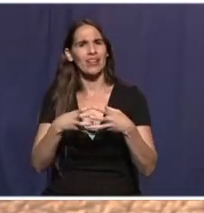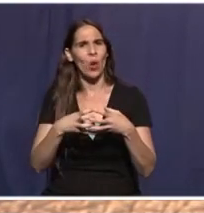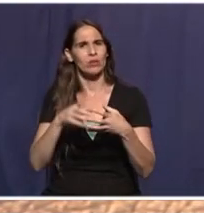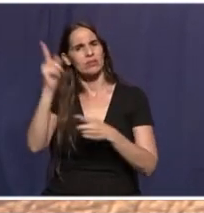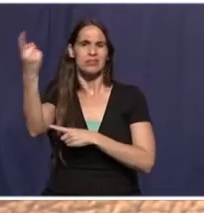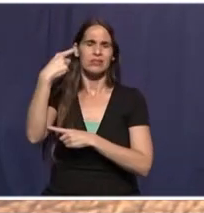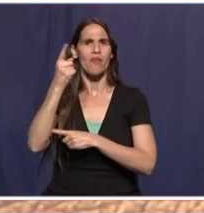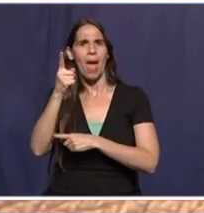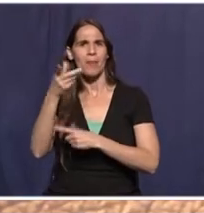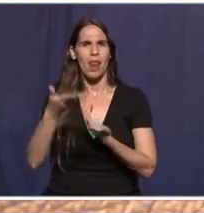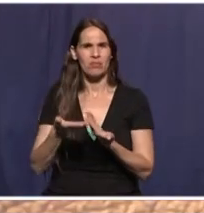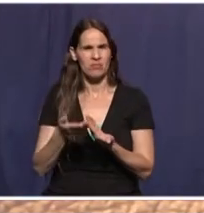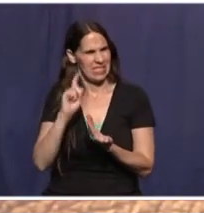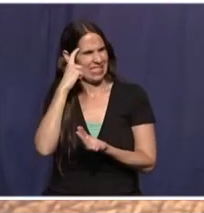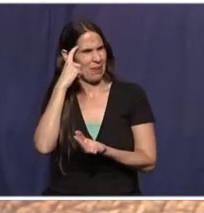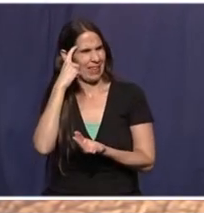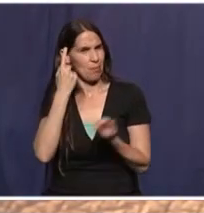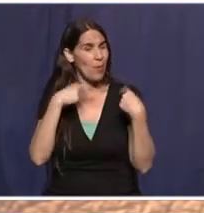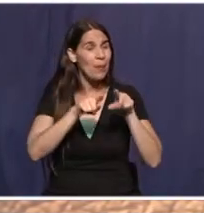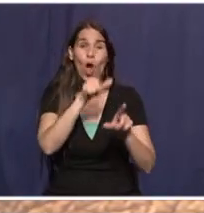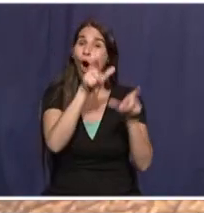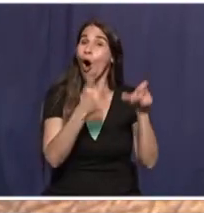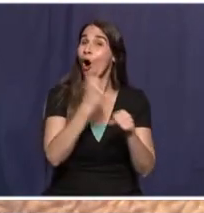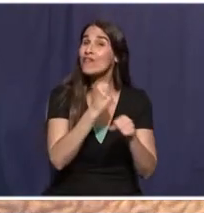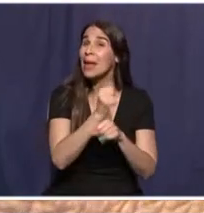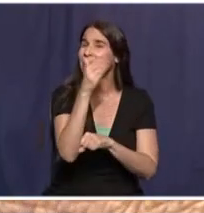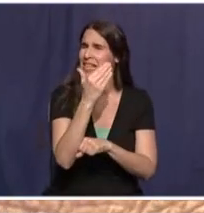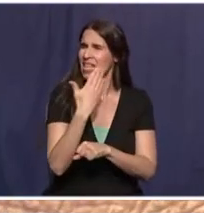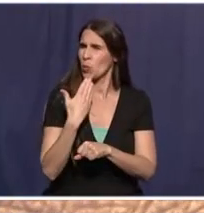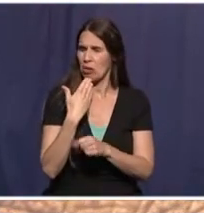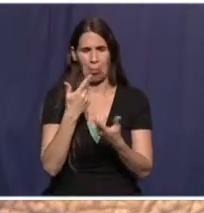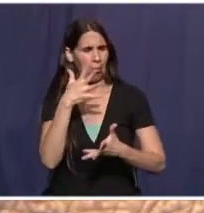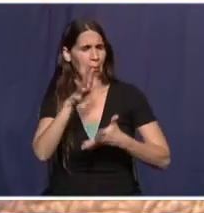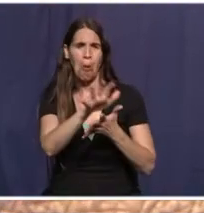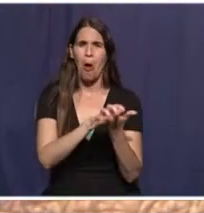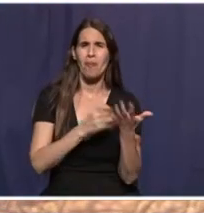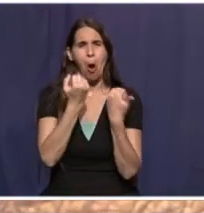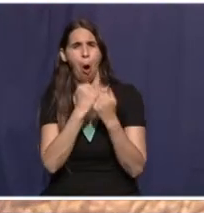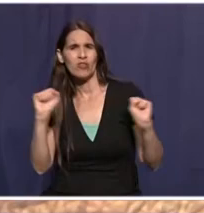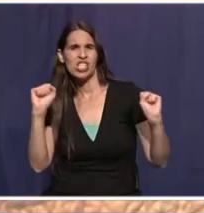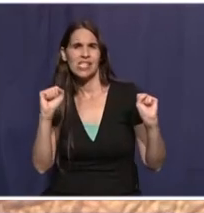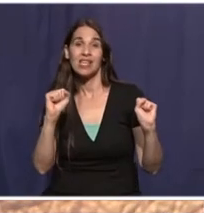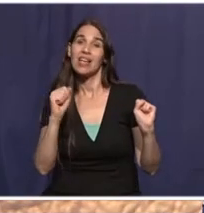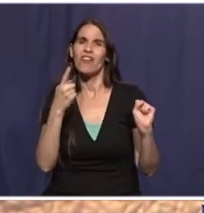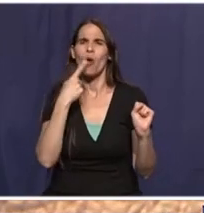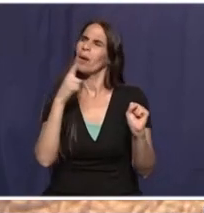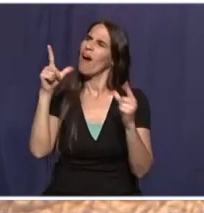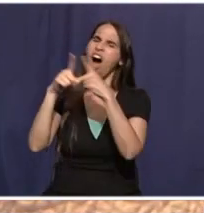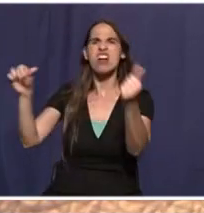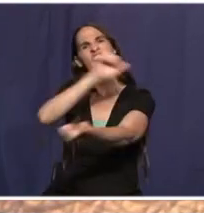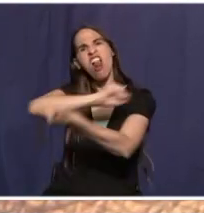הזה מטריד במיוחד כשבמקביל עובדי מדינה יהודים מתבטאים בחופשיות ומציעים לשטח את רז זה.